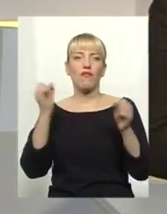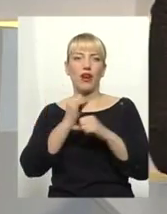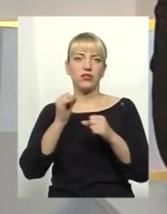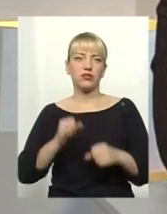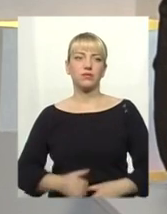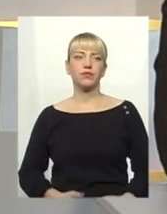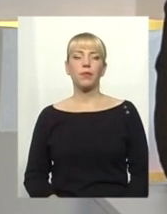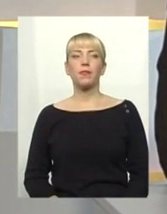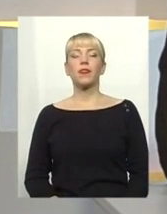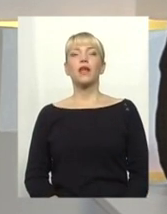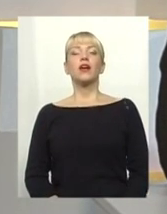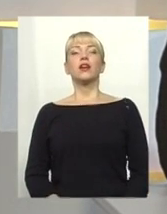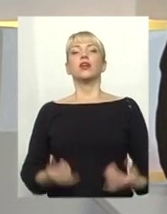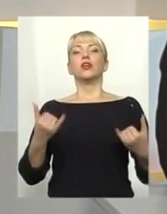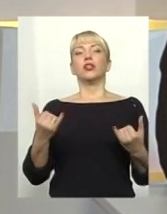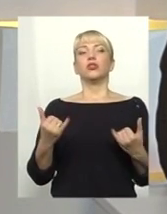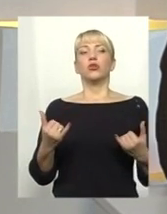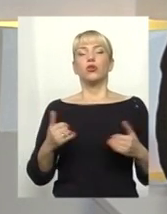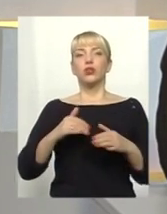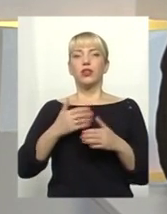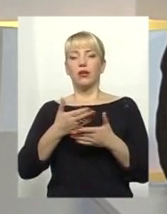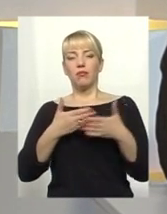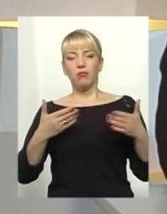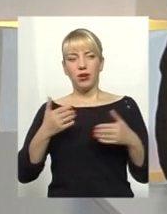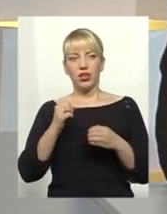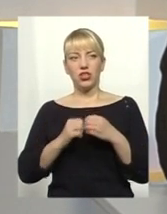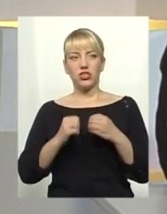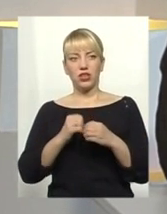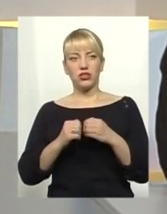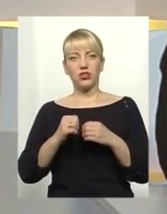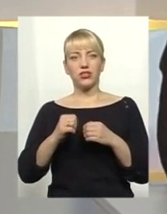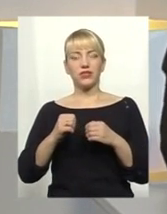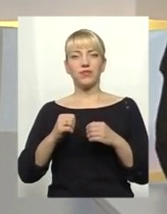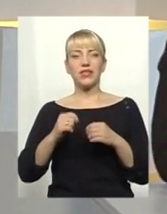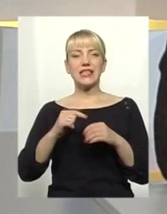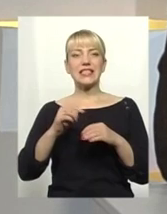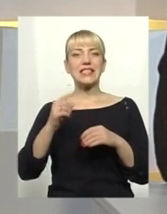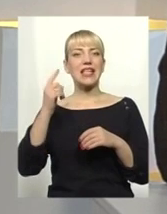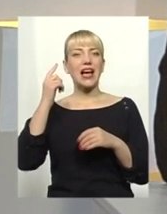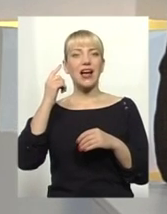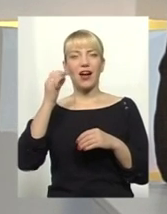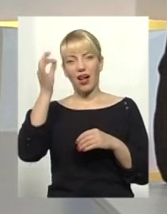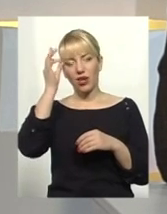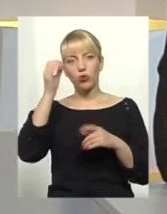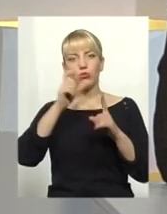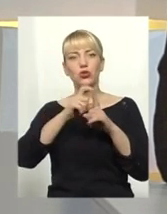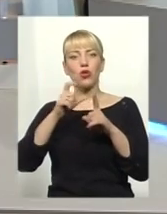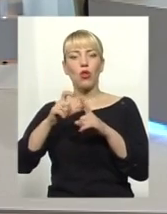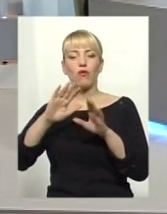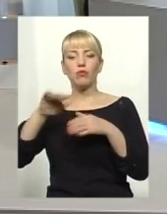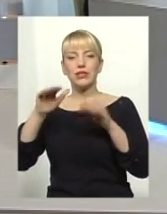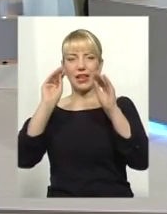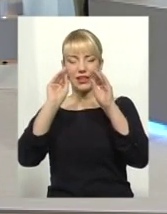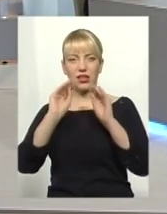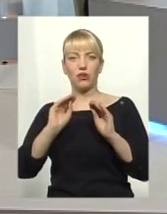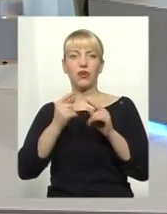Ми сьогодні найчастіше після слова декларування, здається, згадуємо слово шок. Правда ж? Будь ласка, прокомендуйте цей сюжет. Я би